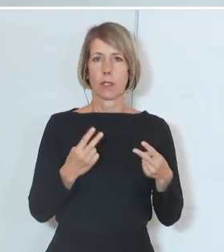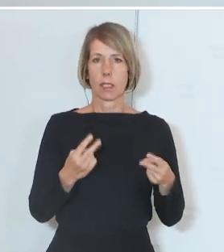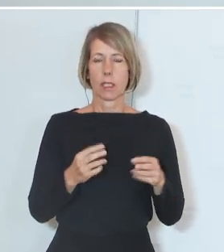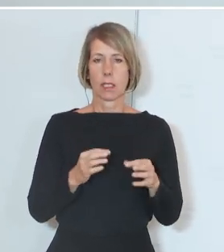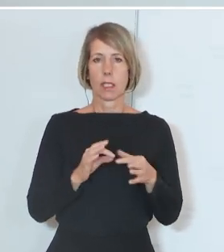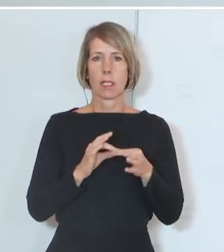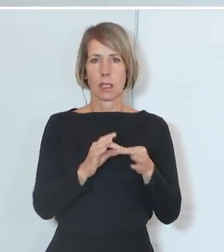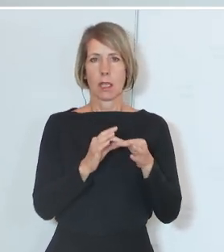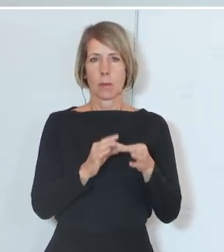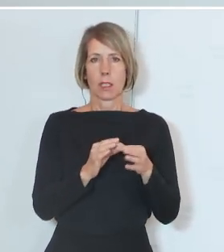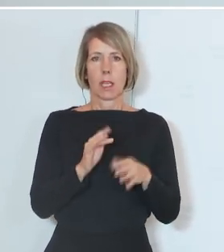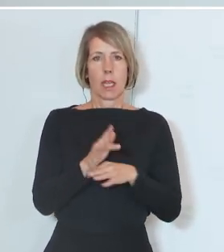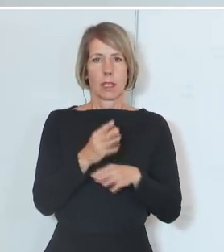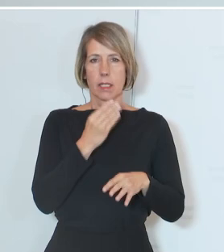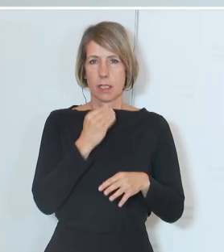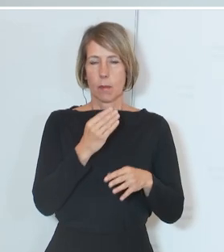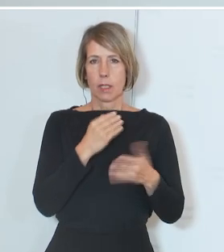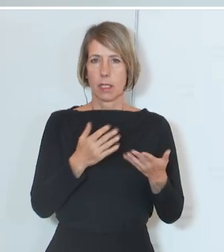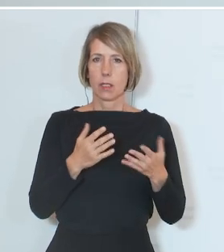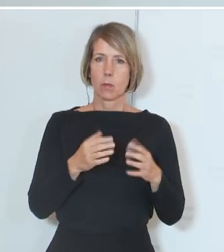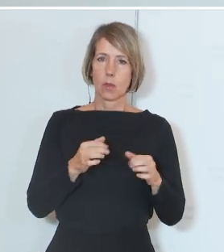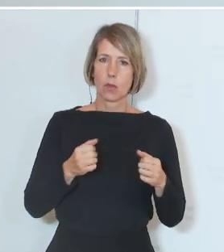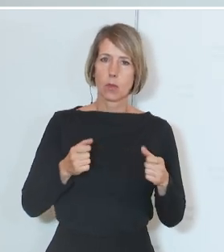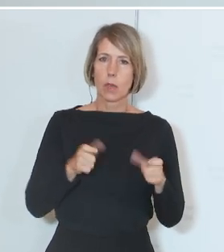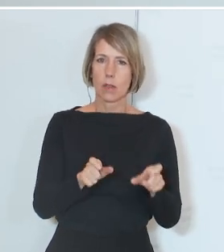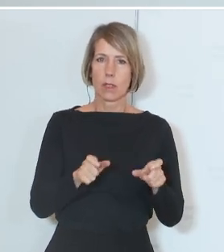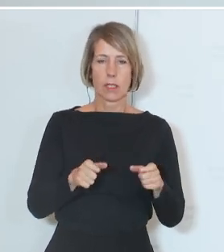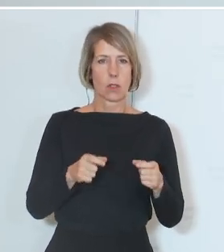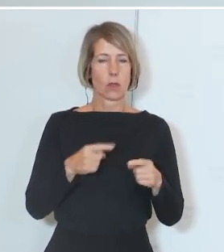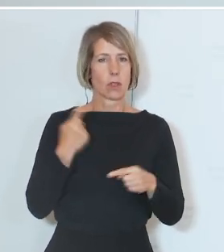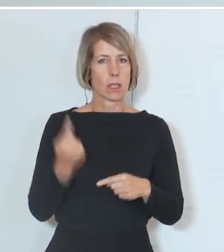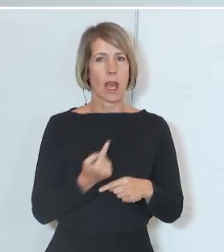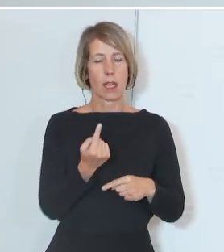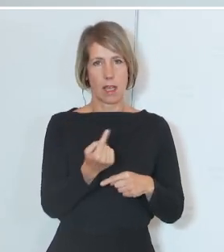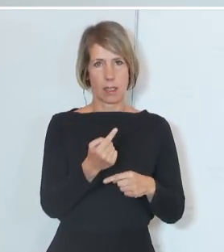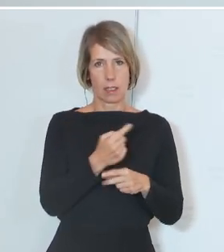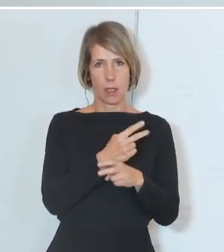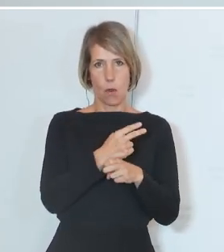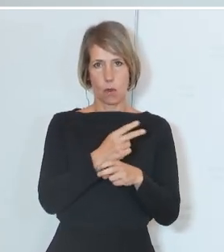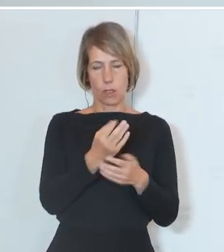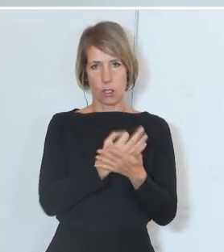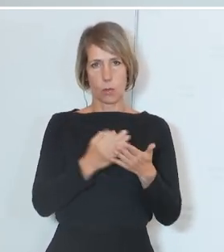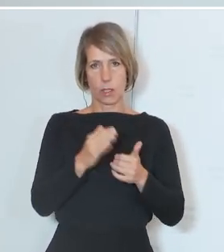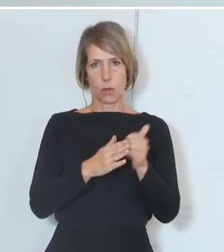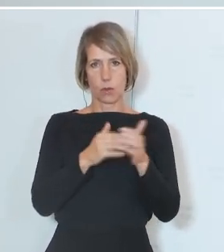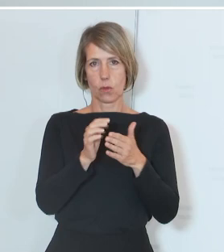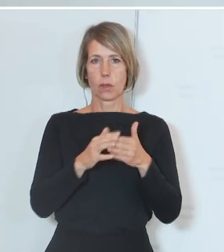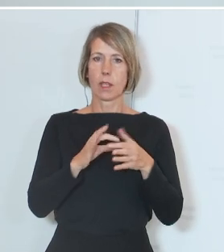Antisemitismusprävention nachhaltig im österreichischen Bildungssystem verankern.